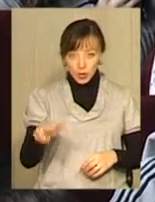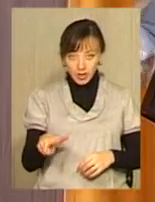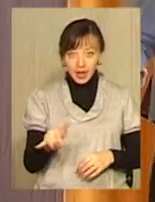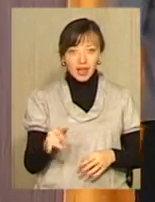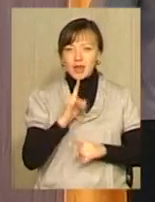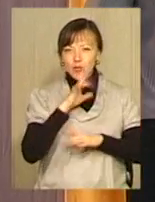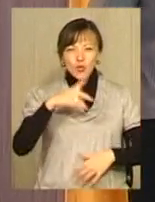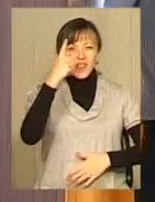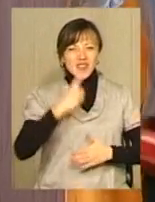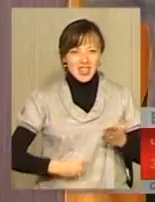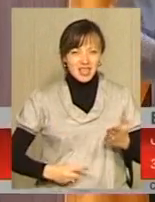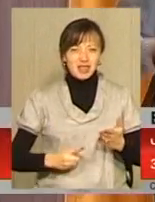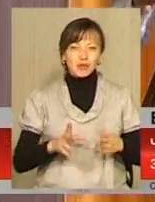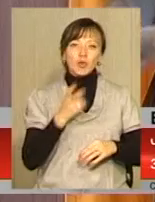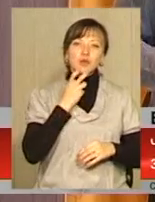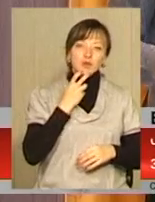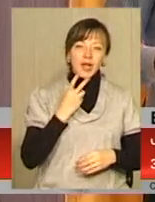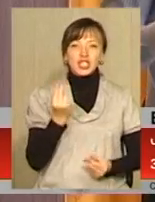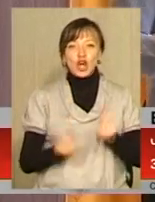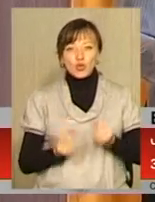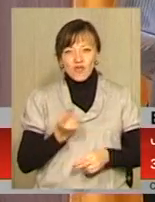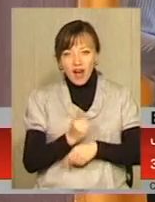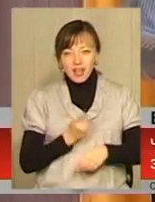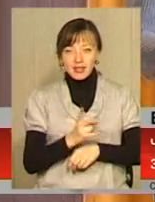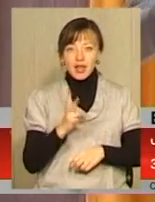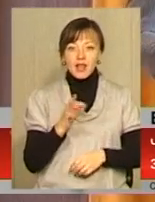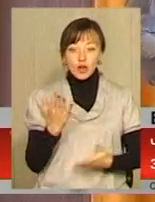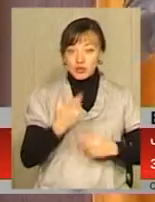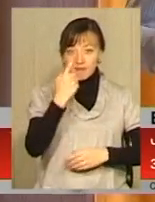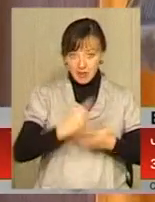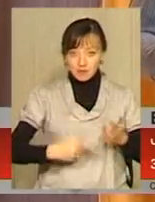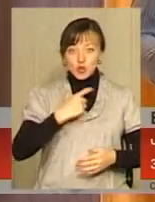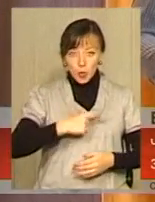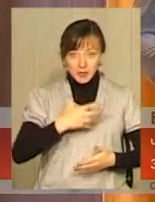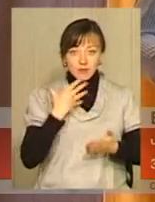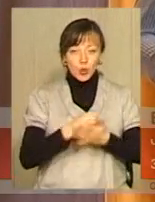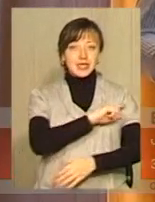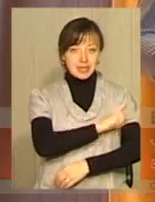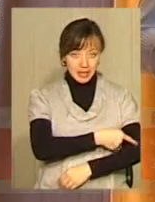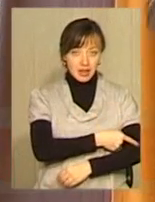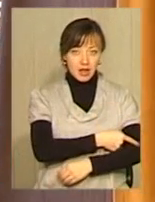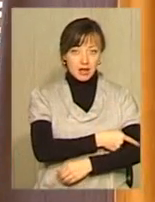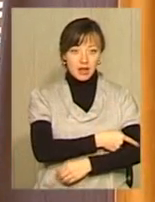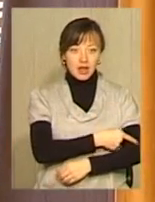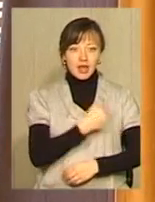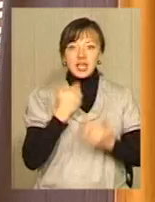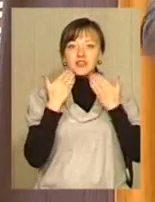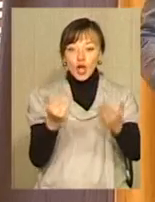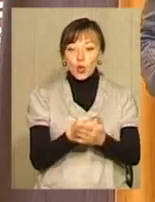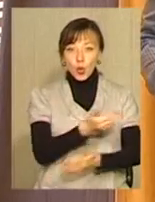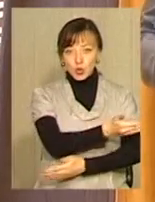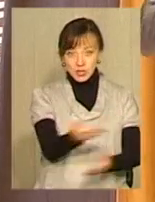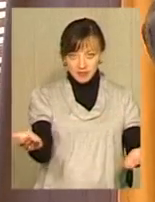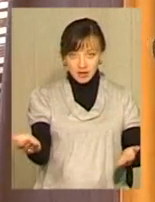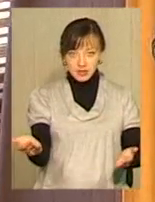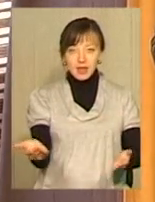не будуть вірити, які будуть посміхати, жартувати. Але якщо ти впевнений в собі, в своїх силах, і я звертаюся до кожного з